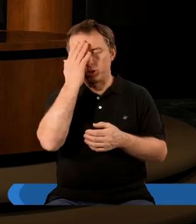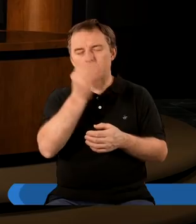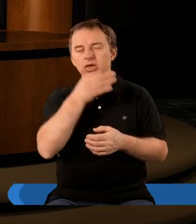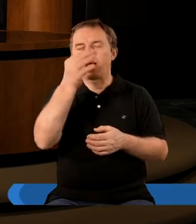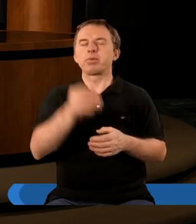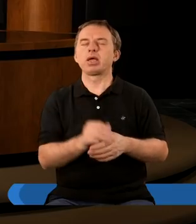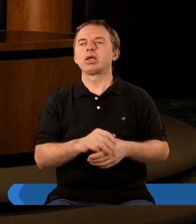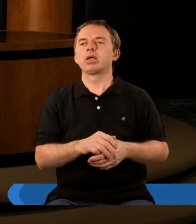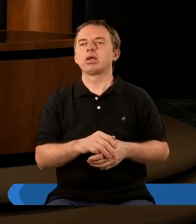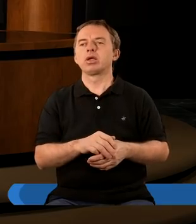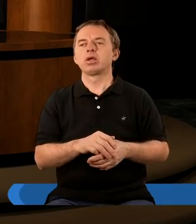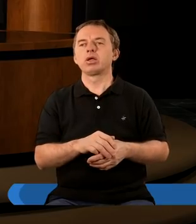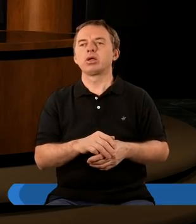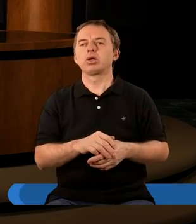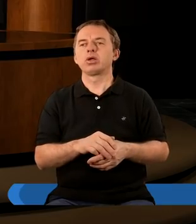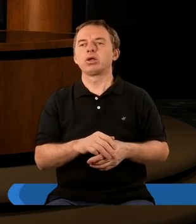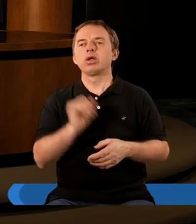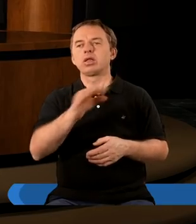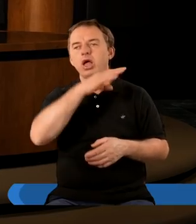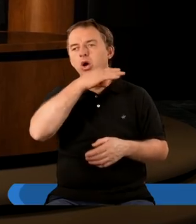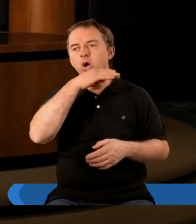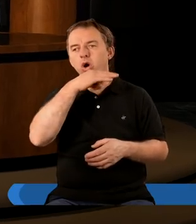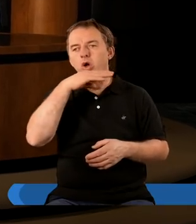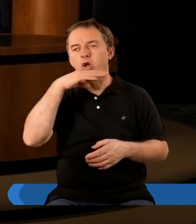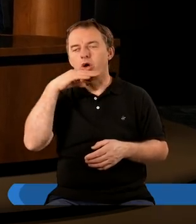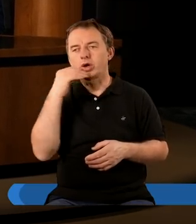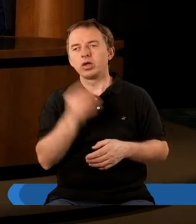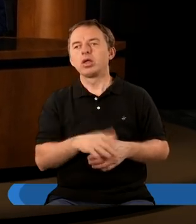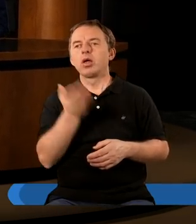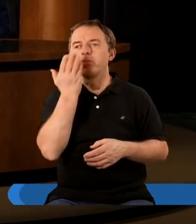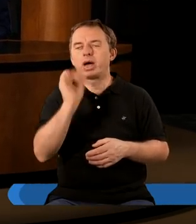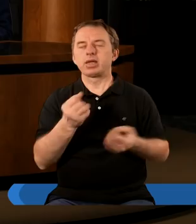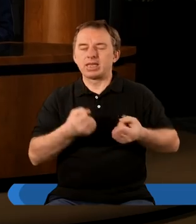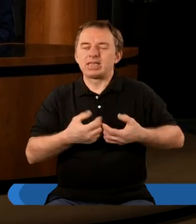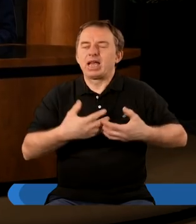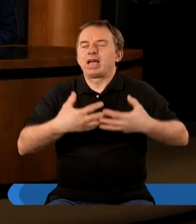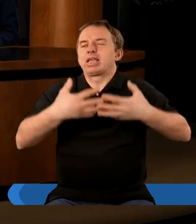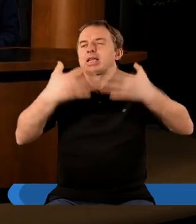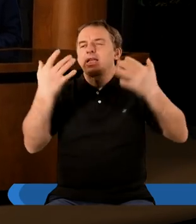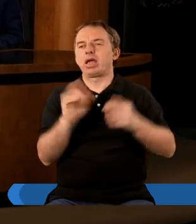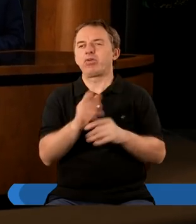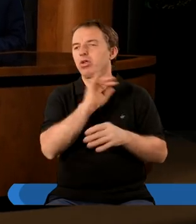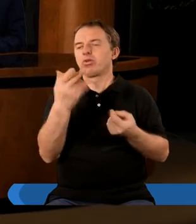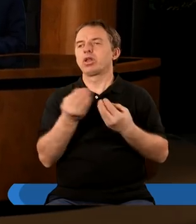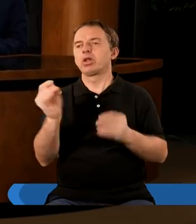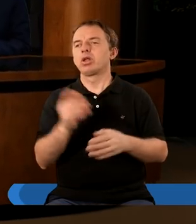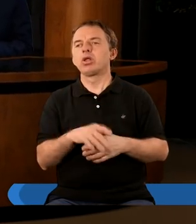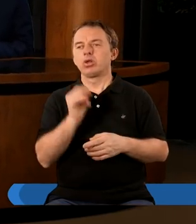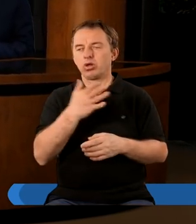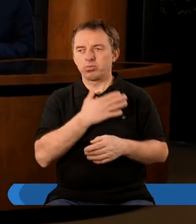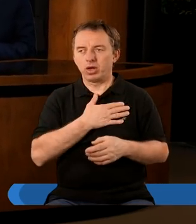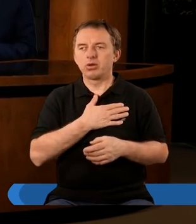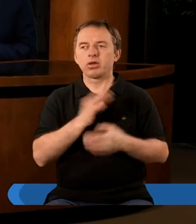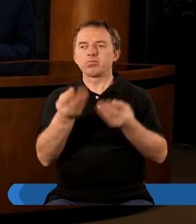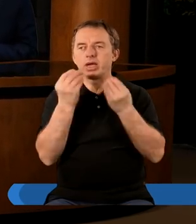wtedy trochę właśnie te kolory nagle po prostu są bardziej jaskrawe i więcej z tych kolorów, prawda? I to jest właśnie